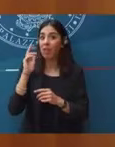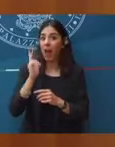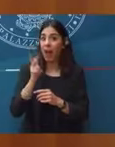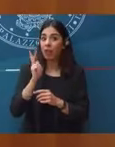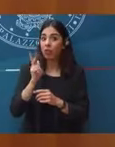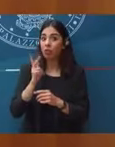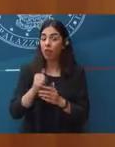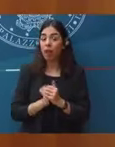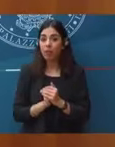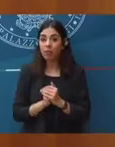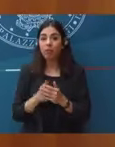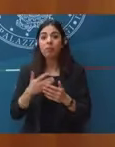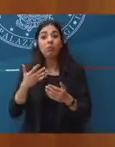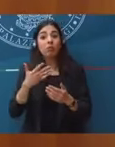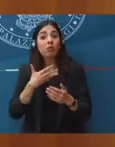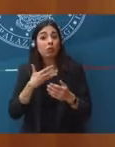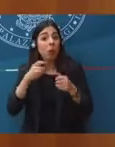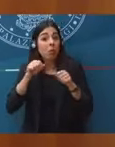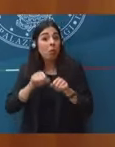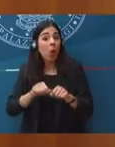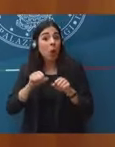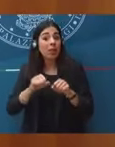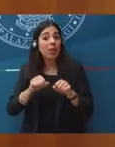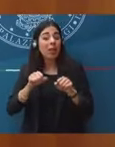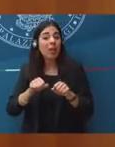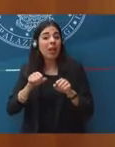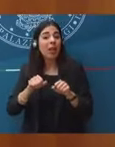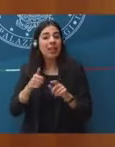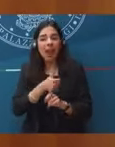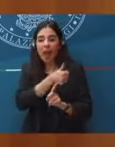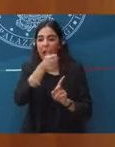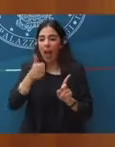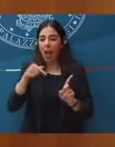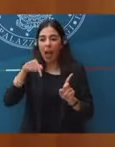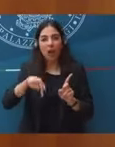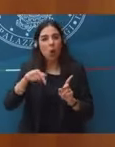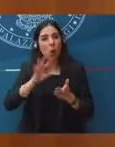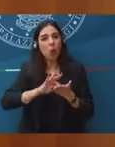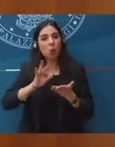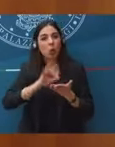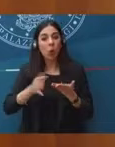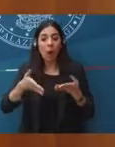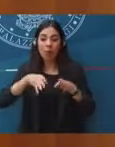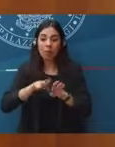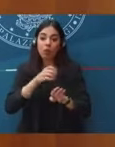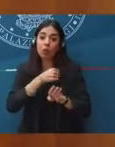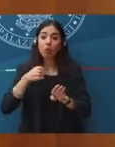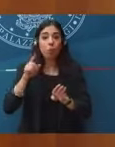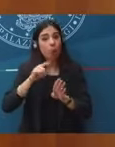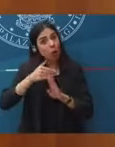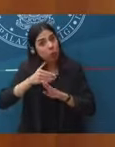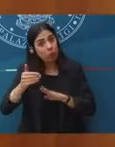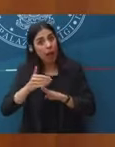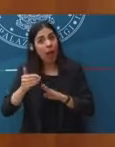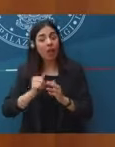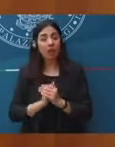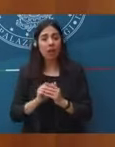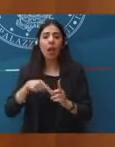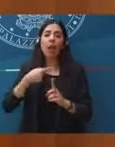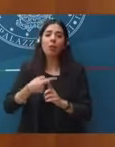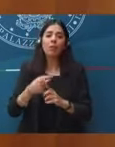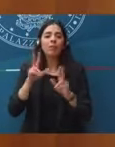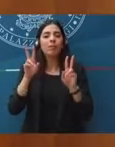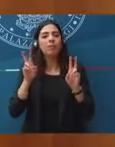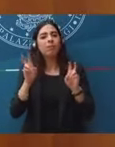possibilità di allungare eventualmente l'anno scolastico e se in tema di sostegno alla famiglia, contributi